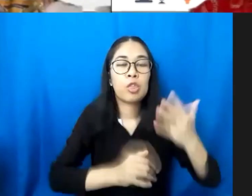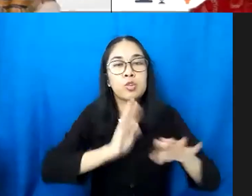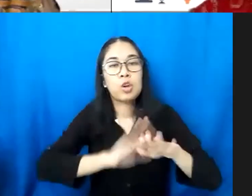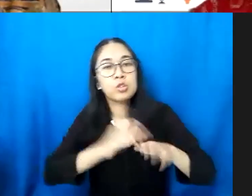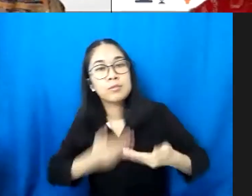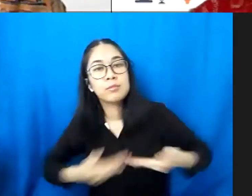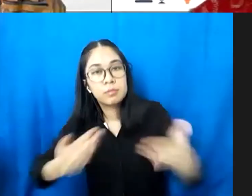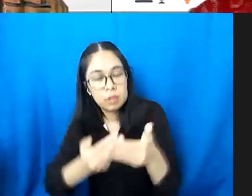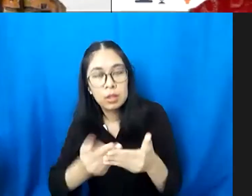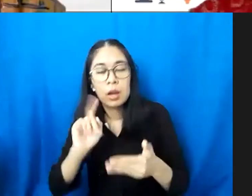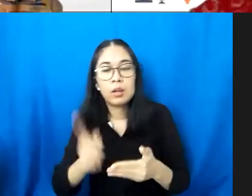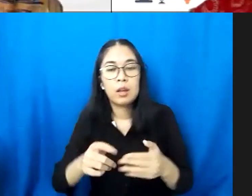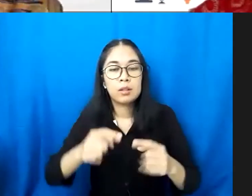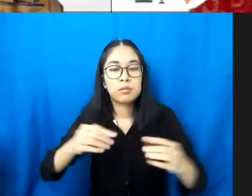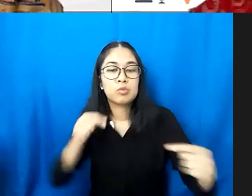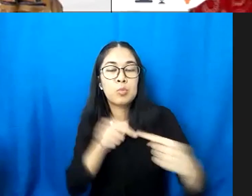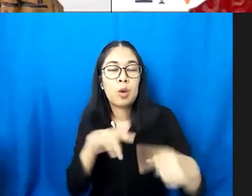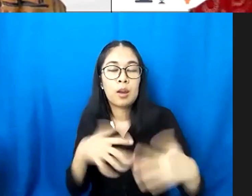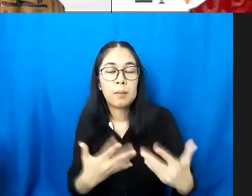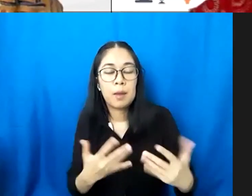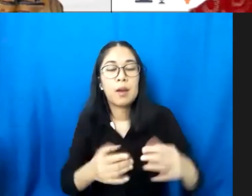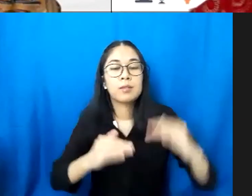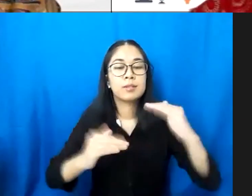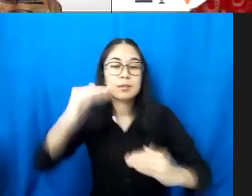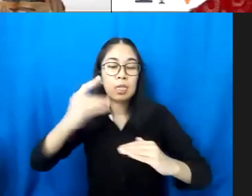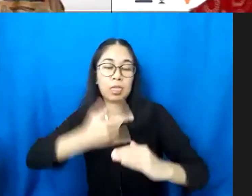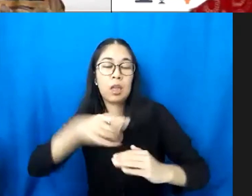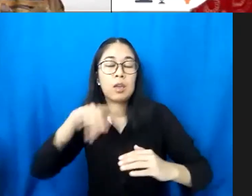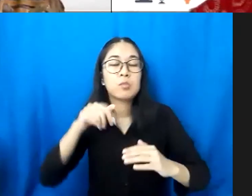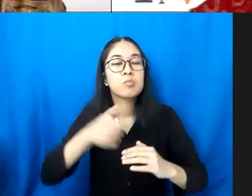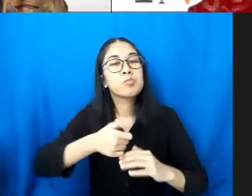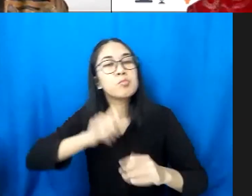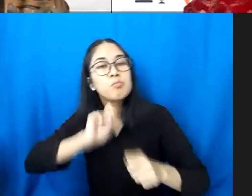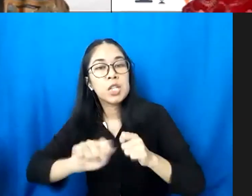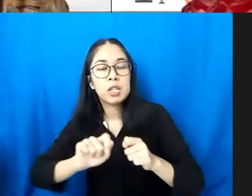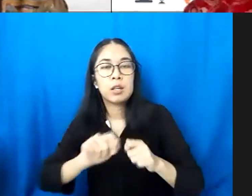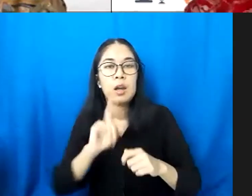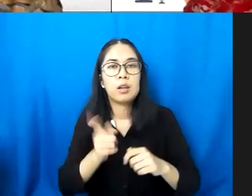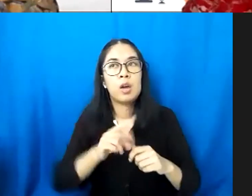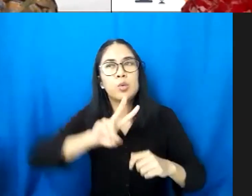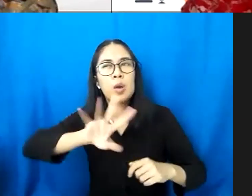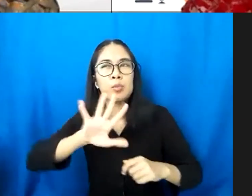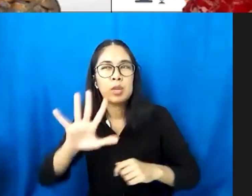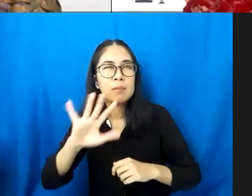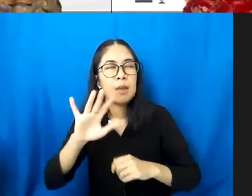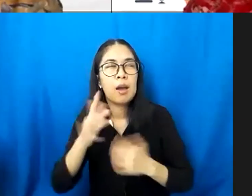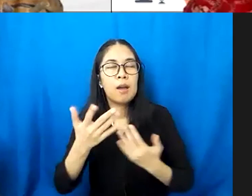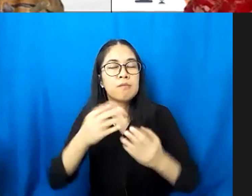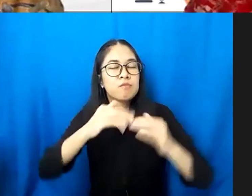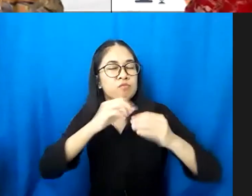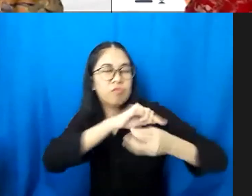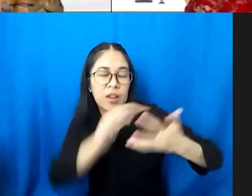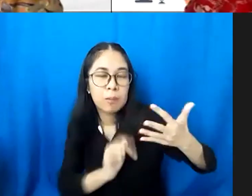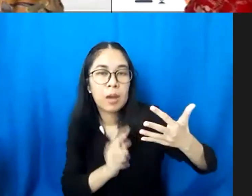informasi stunting itu harus dibuat jadi ada 25 variable lebih kurang yang sekarang oleh IHDW